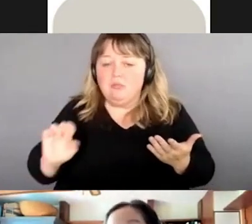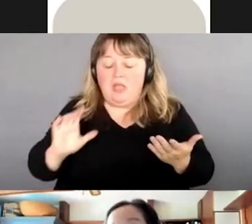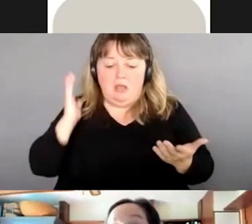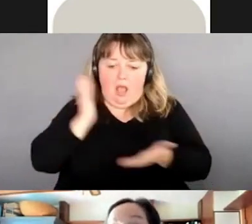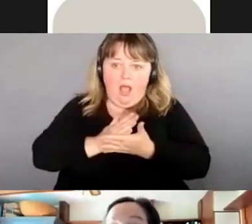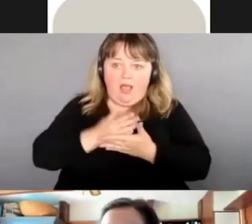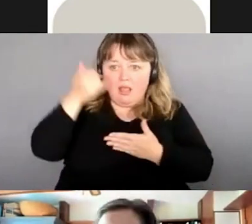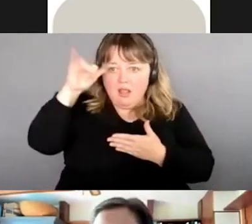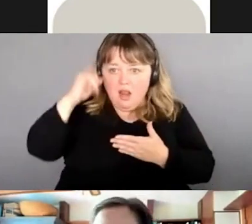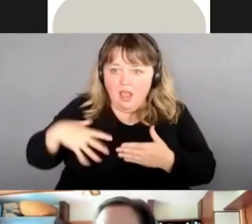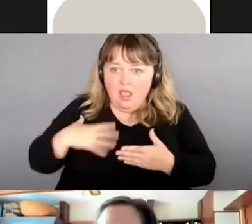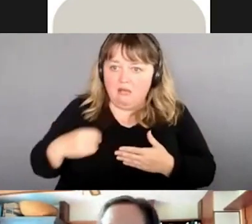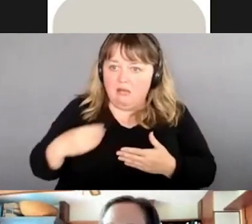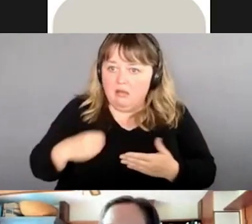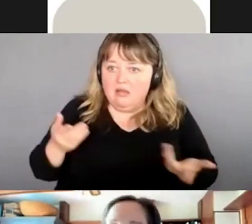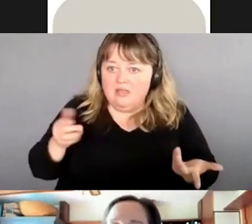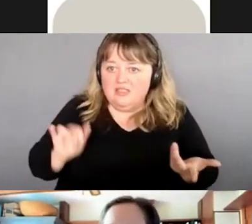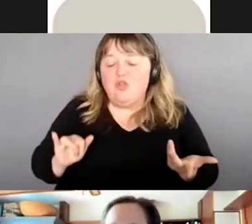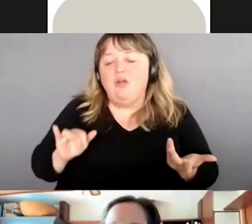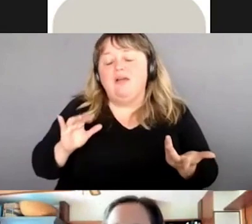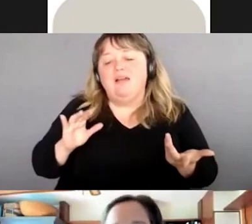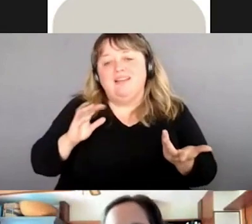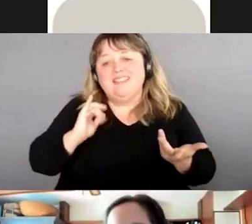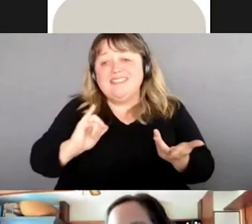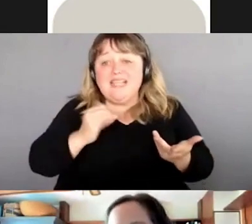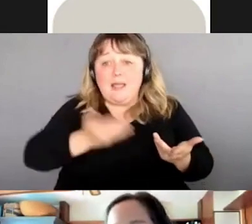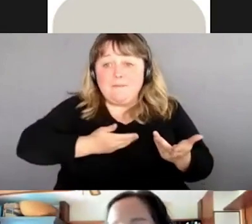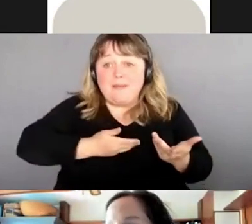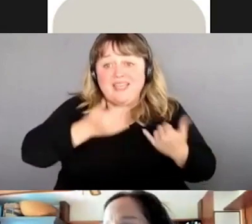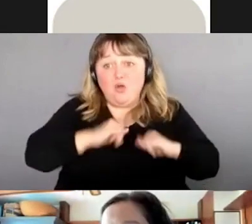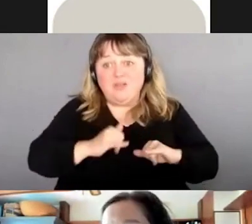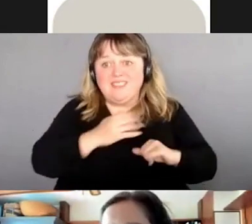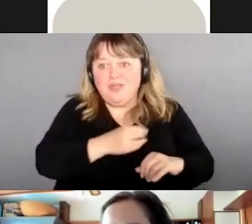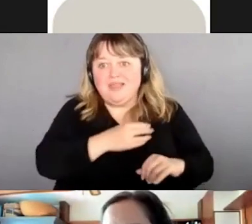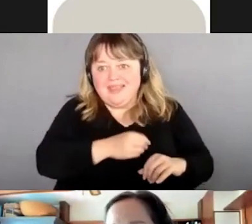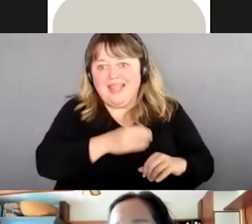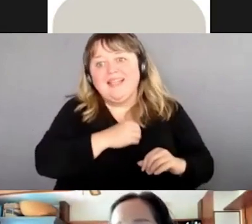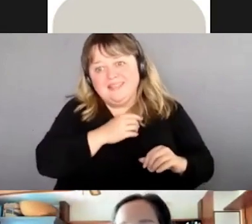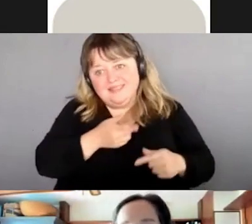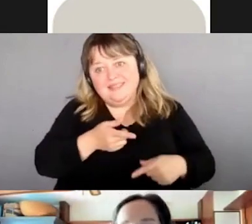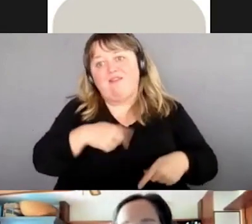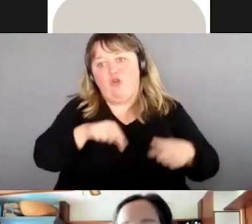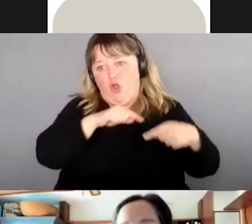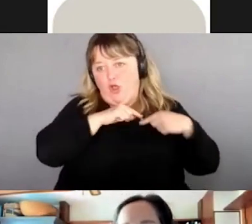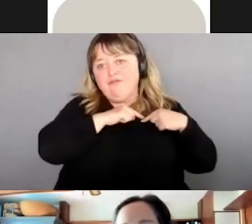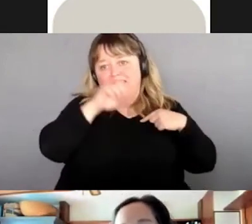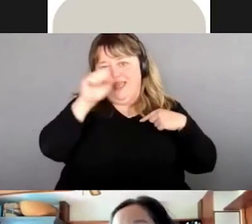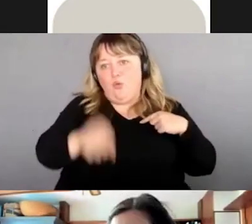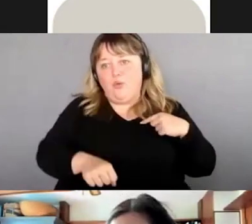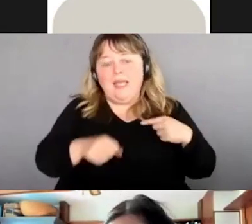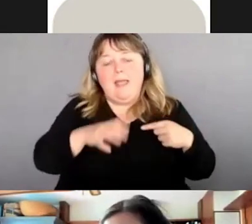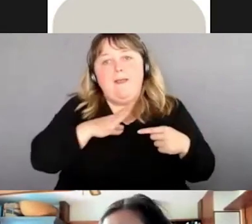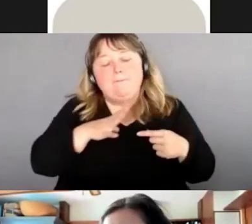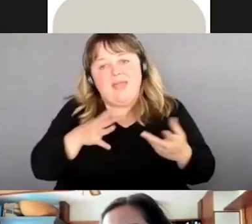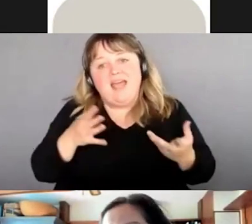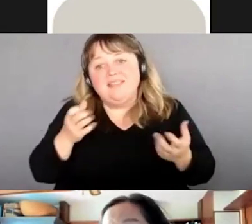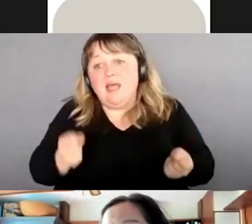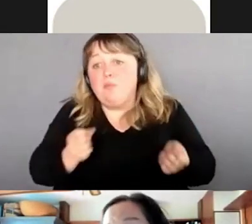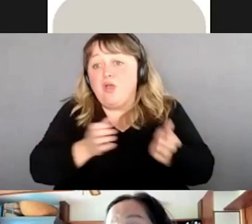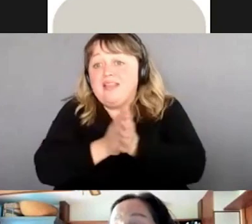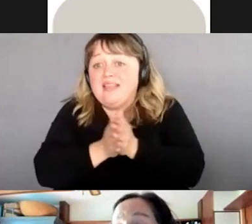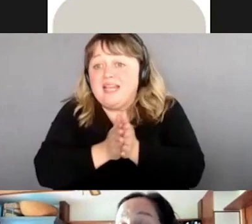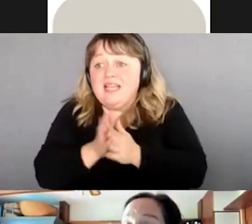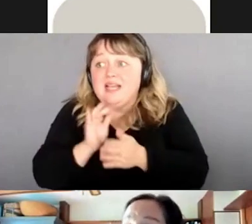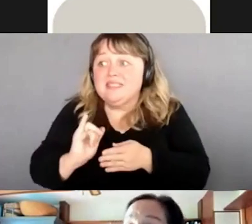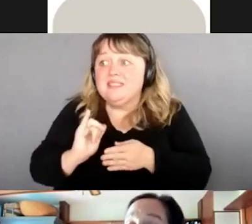que le lait va revenir si le bébé continue de téter, là, ce n pas pour toujours mais ça peut être intéressant pour